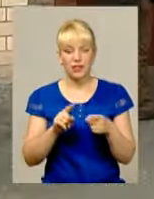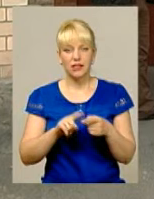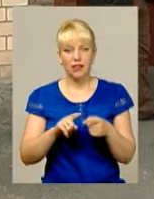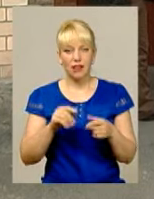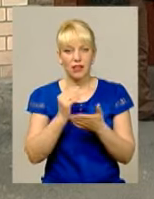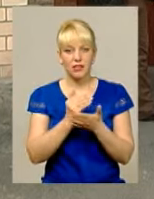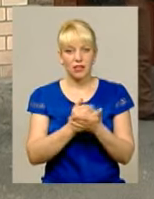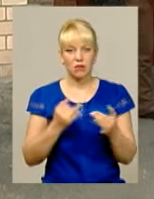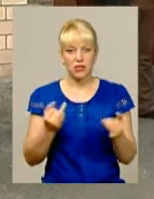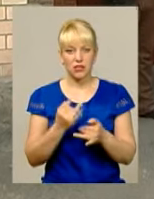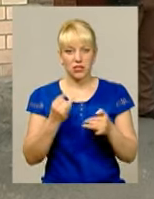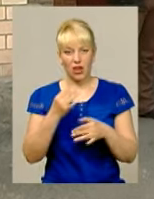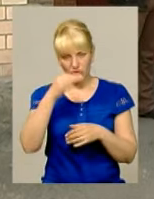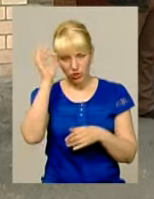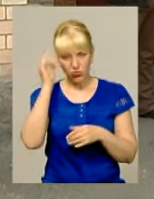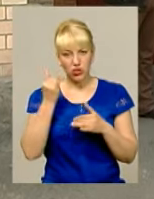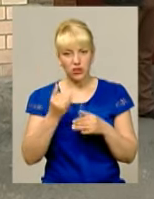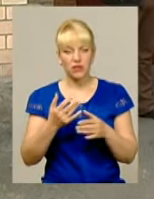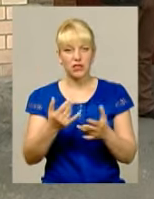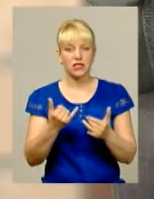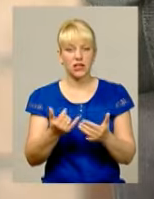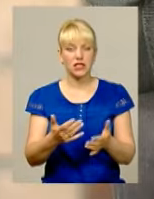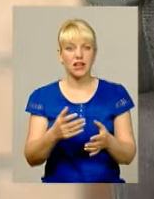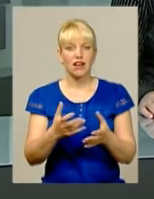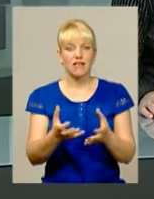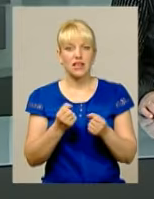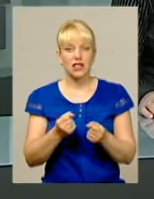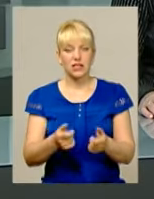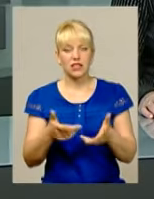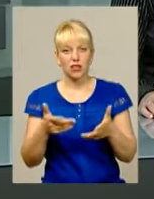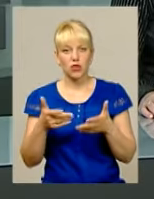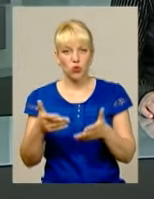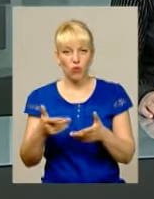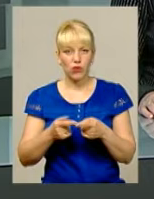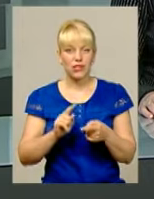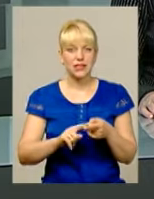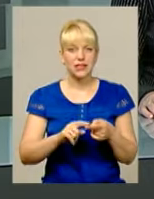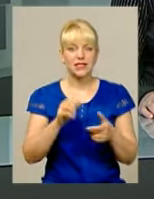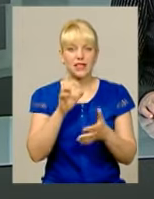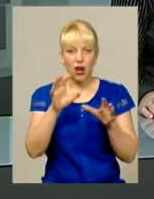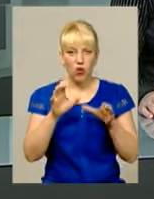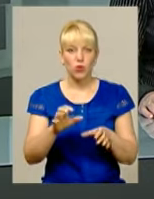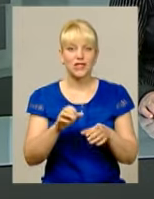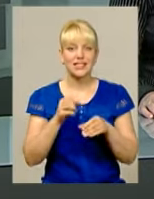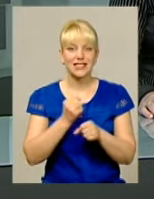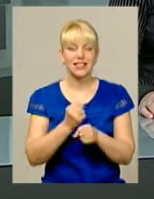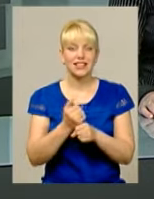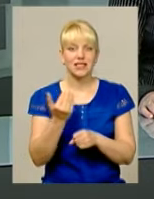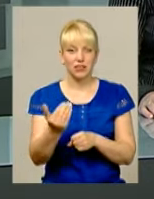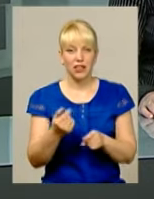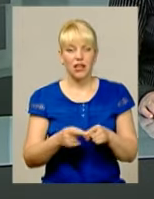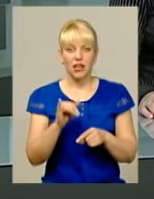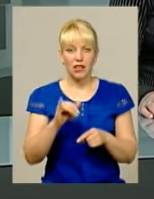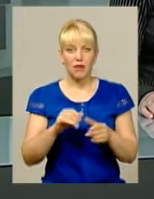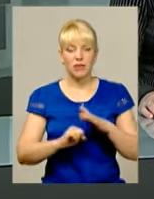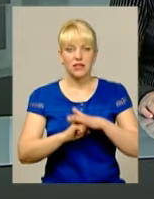зацікавила правоохоронні органи, тож вони взялися з'ясовувати законність дій представників цієї територіальної громади А підставою для